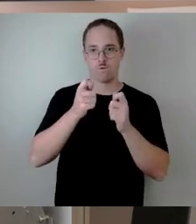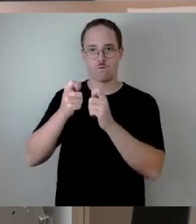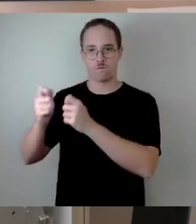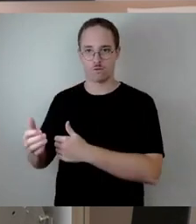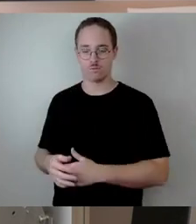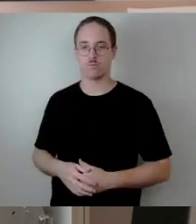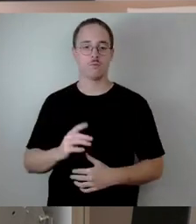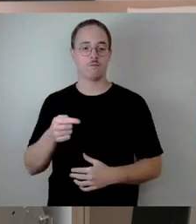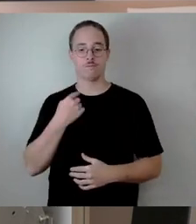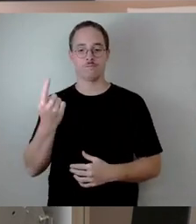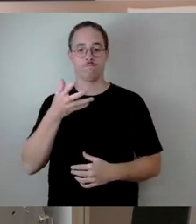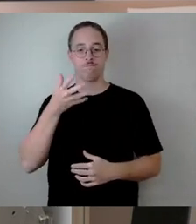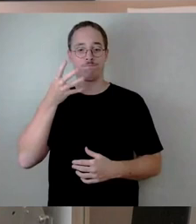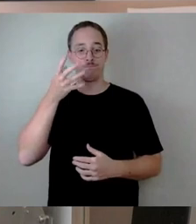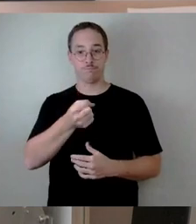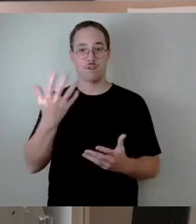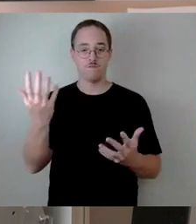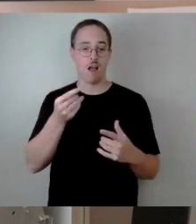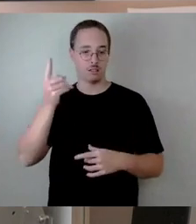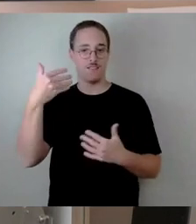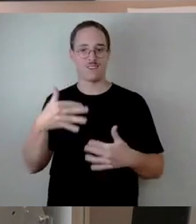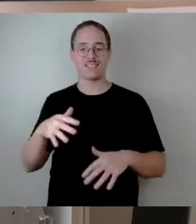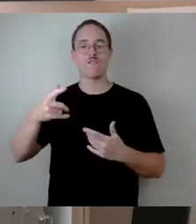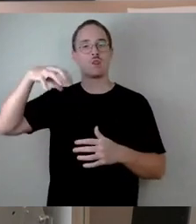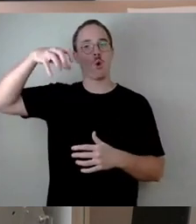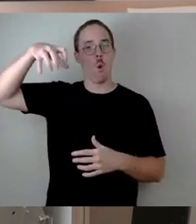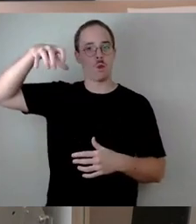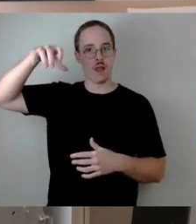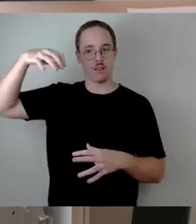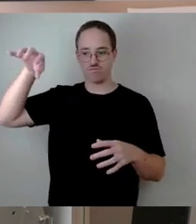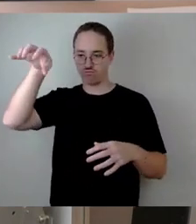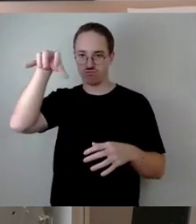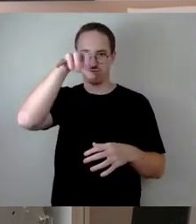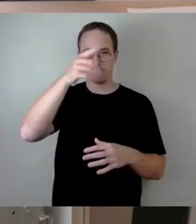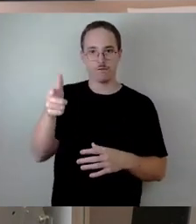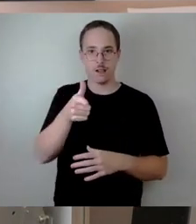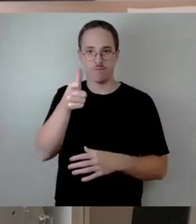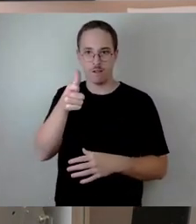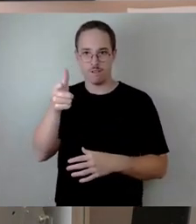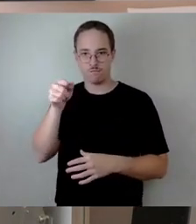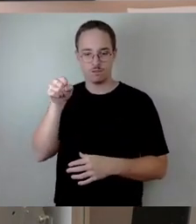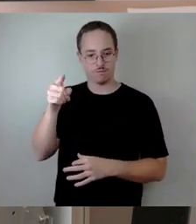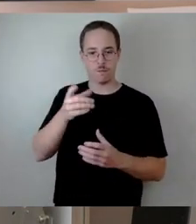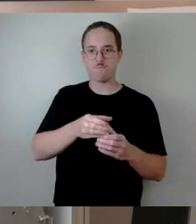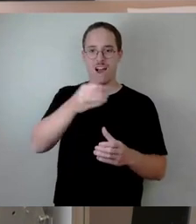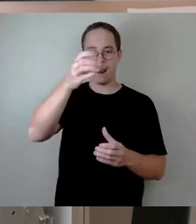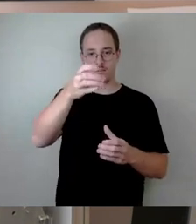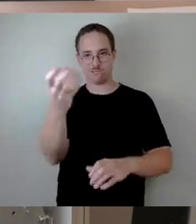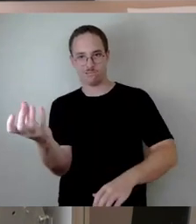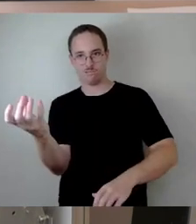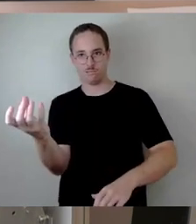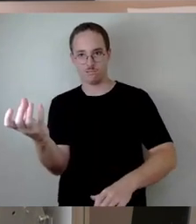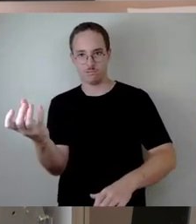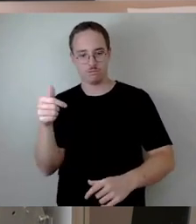Drohnenbefliegung gehabt an der Schadstelle über dem Pfeiler, die weggebrochen ist. Wir haben festgestellt und uns heute